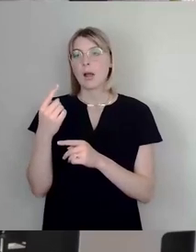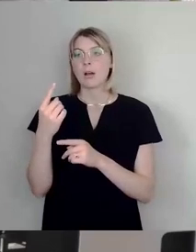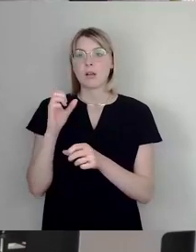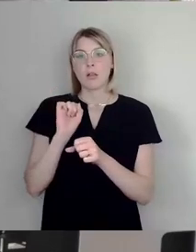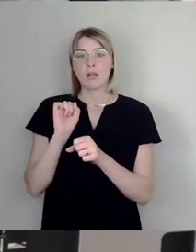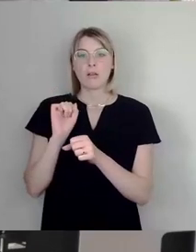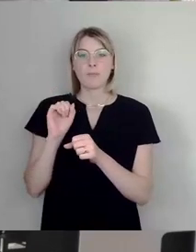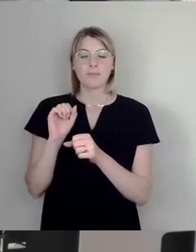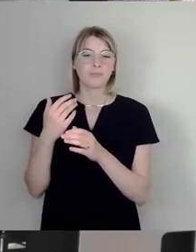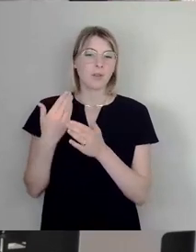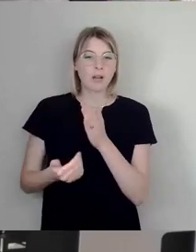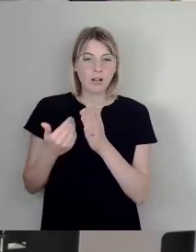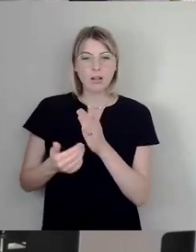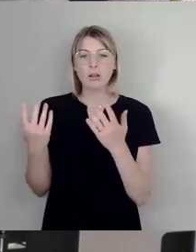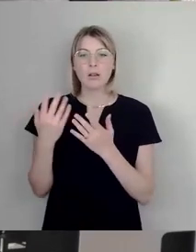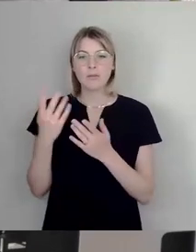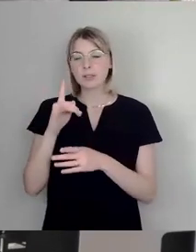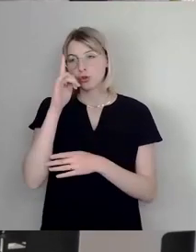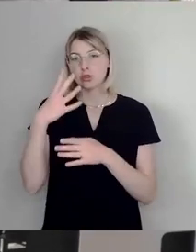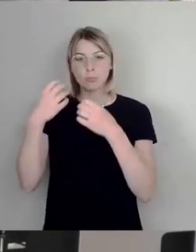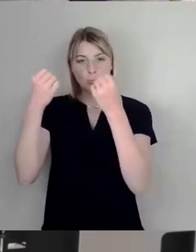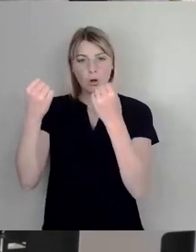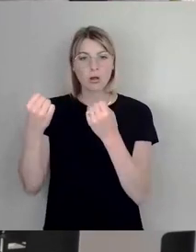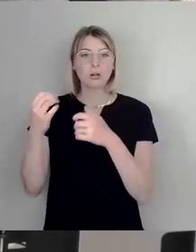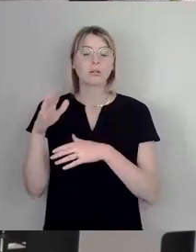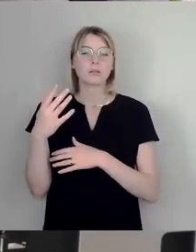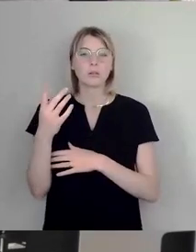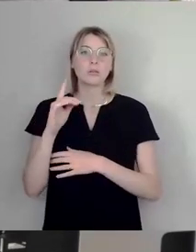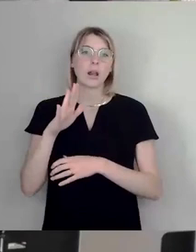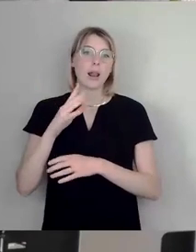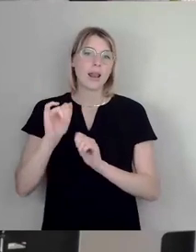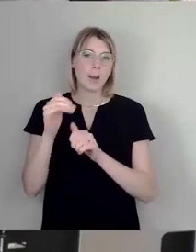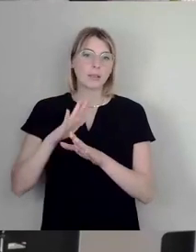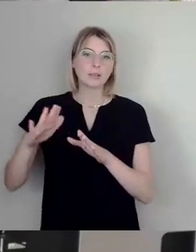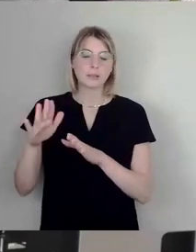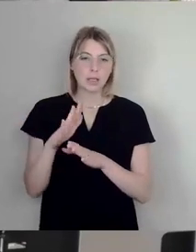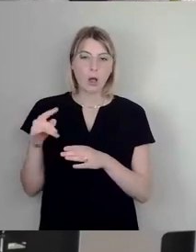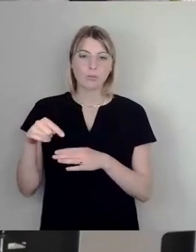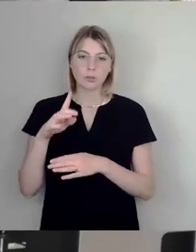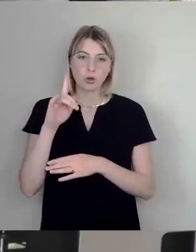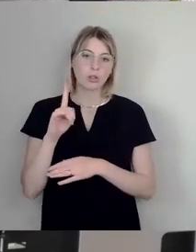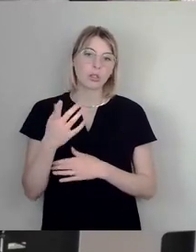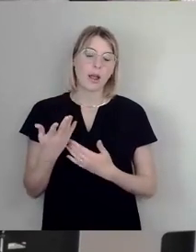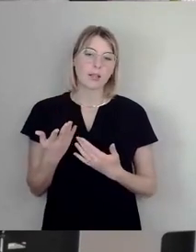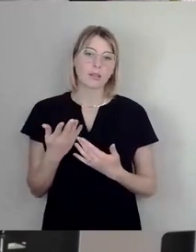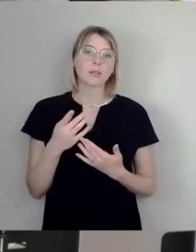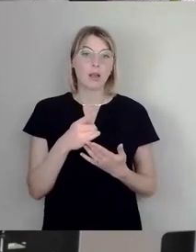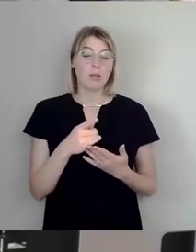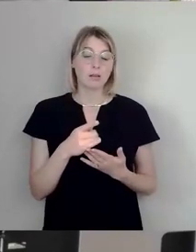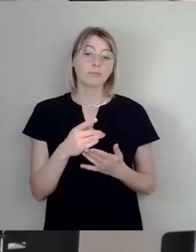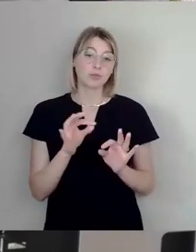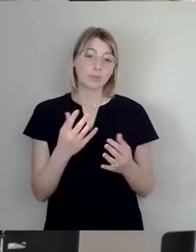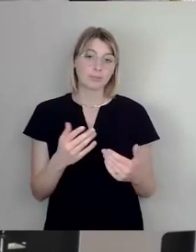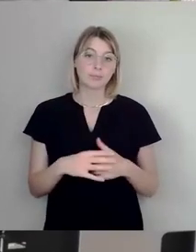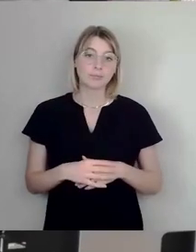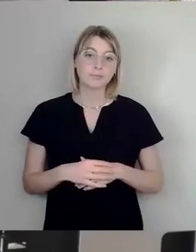Sachsens und der Gewöhnung des Lebensraums im Osten. Ja, das tut weh, Frau Dagen. So, Herr Aschenbach,